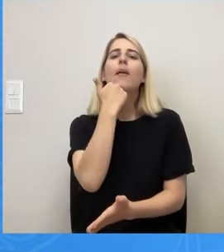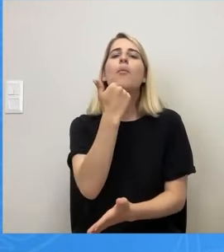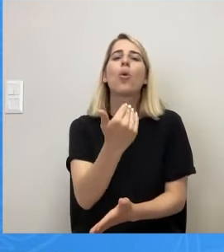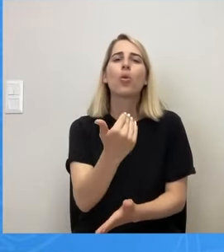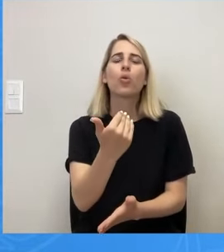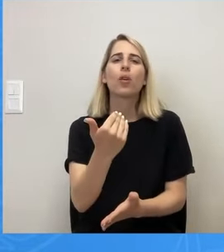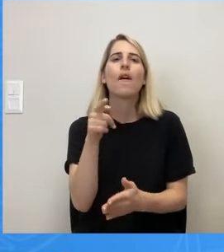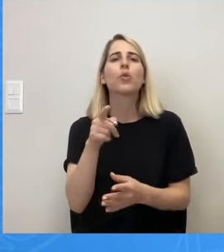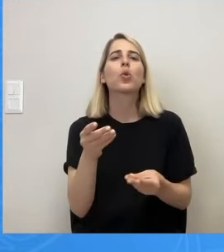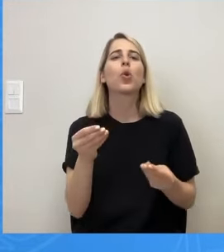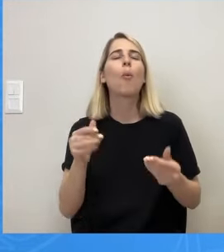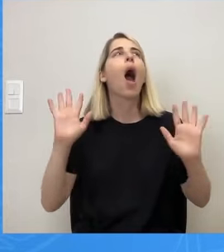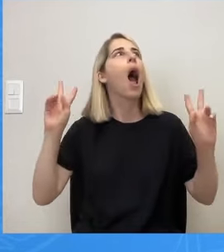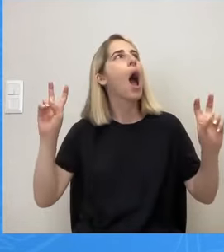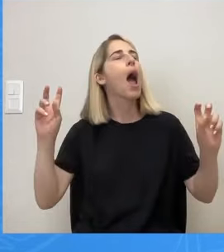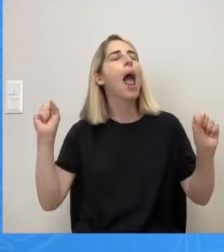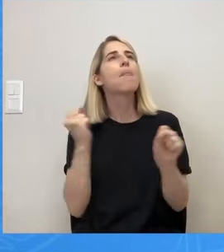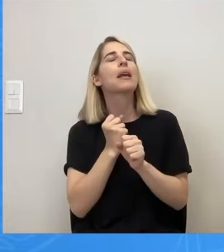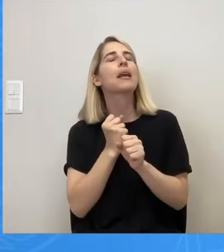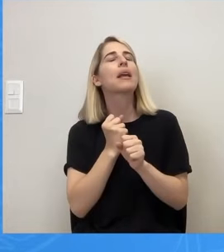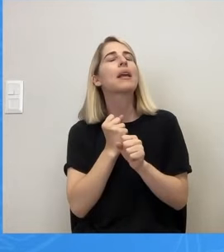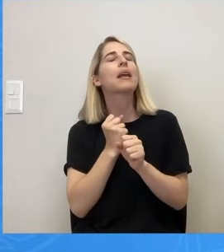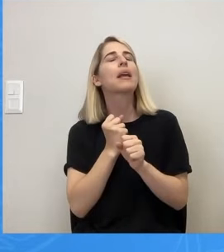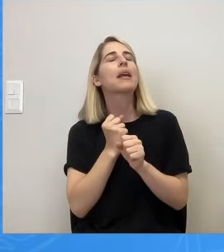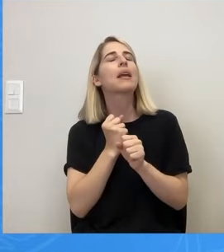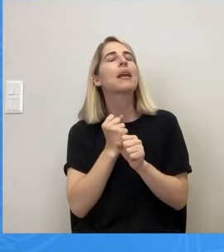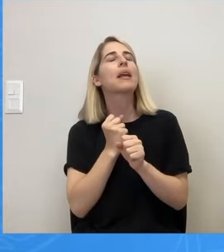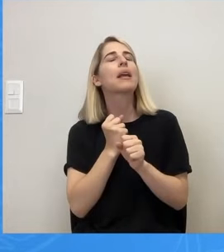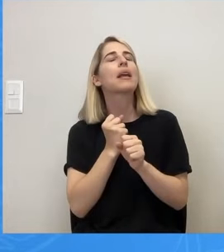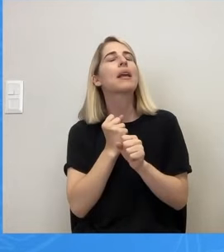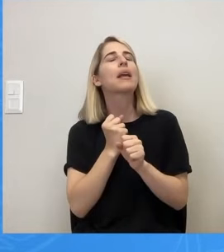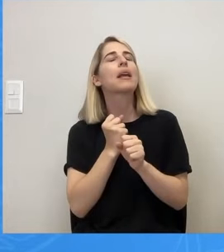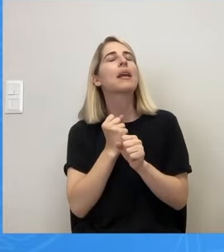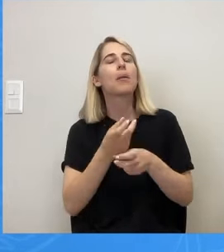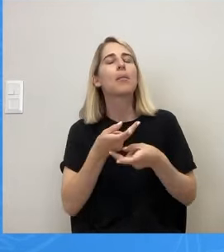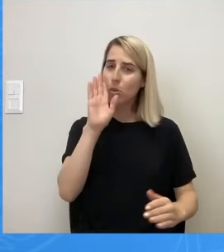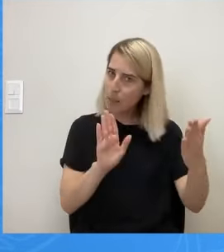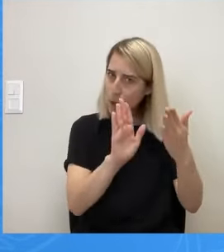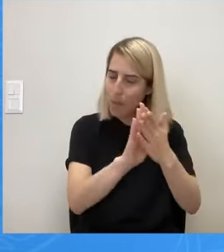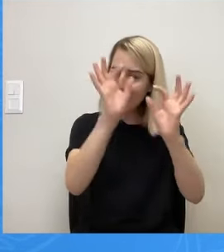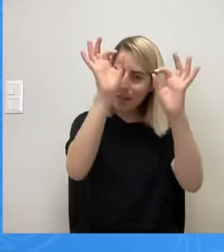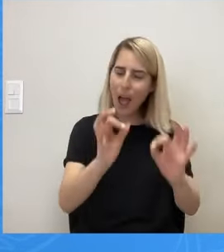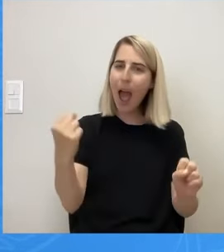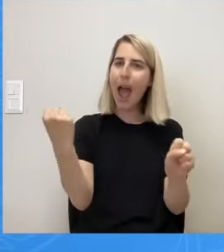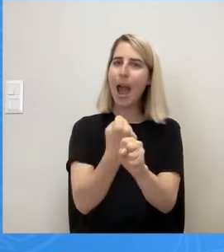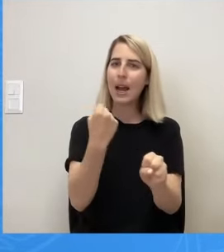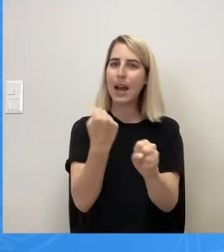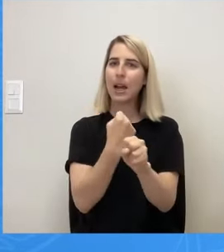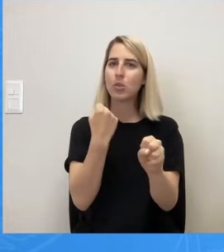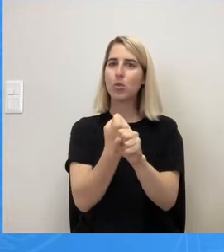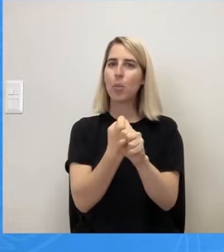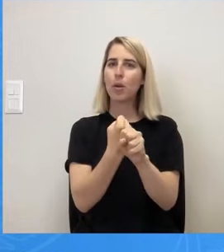επαγγελματίες ελεύθεροι. Δεν είναι ελεύθεροι επαγγελματίες. Τους αντιμετωπίζεται σαν